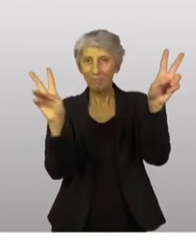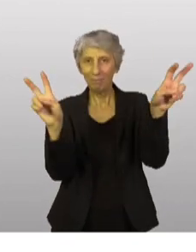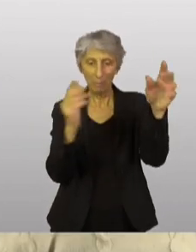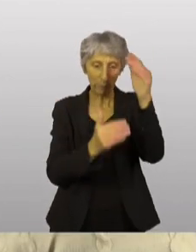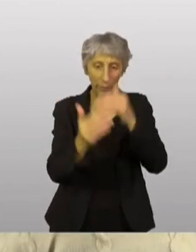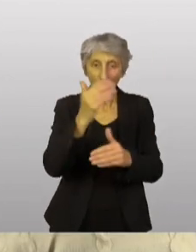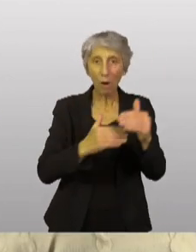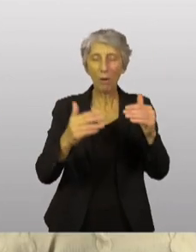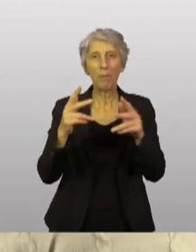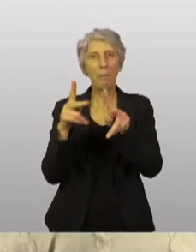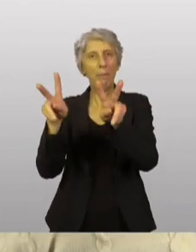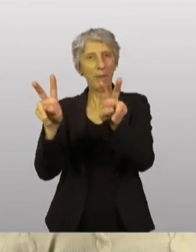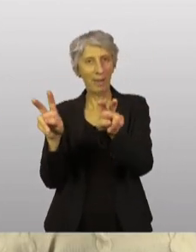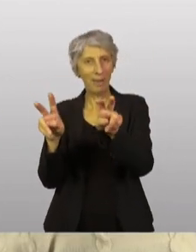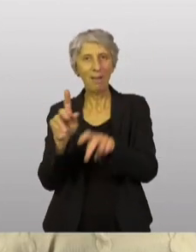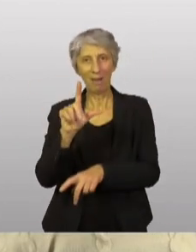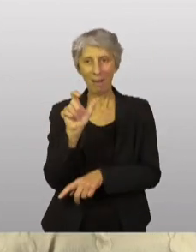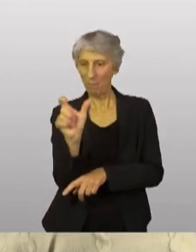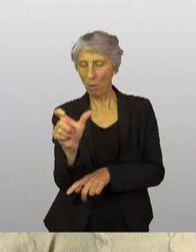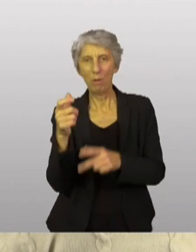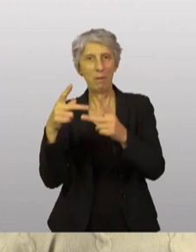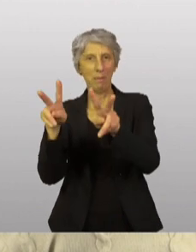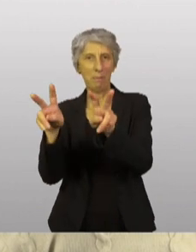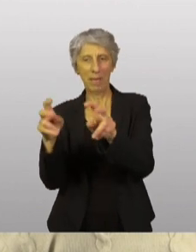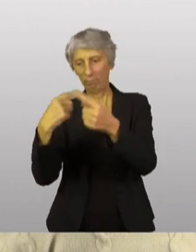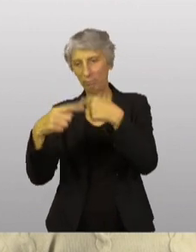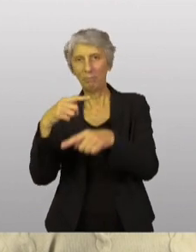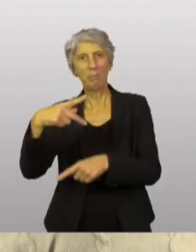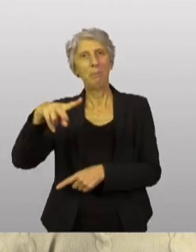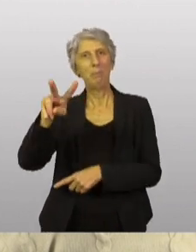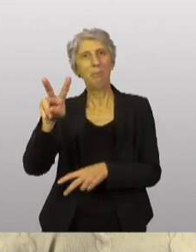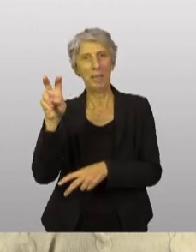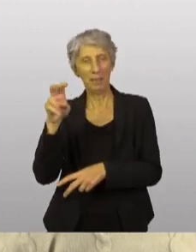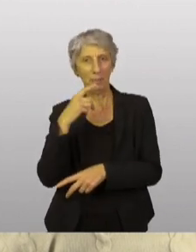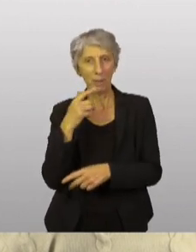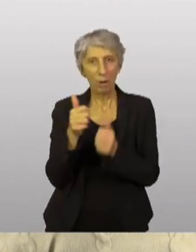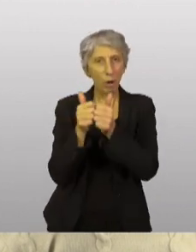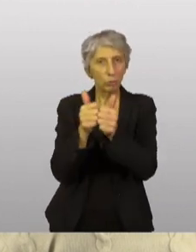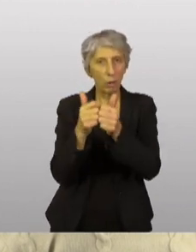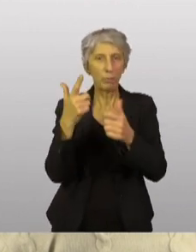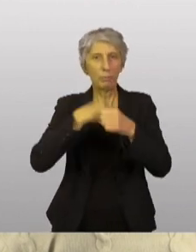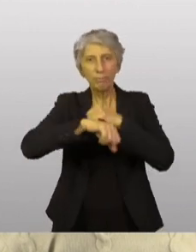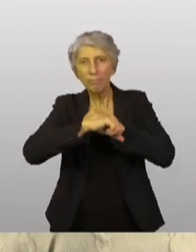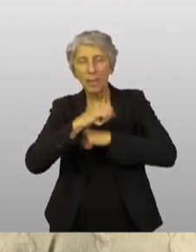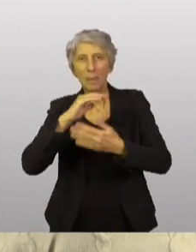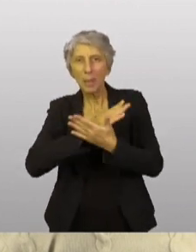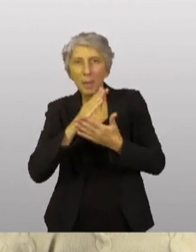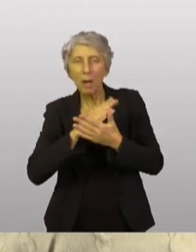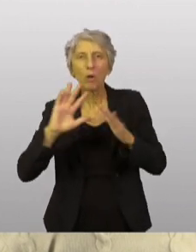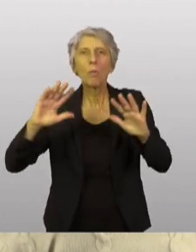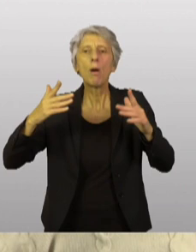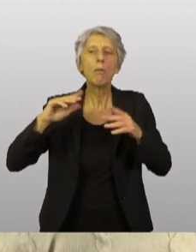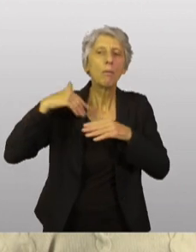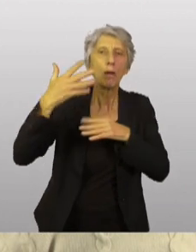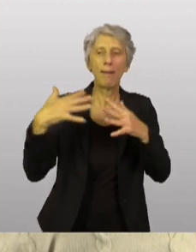les mots plans de paix, y a bien le mot paix. Et donc ils ont envisagé ensemble les conditions de l'après-guerre. Vous